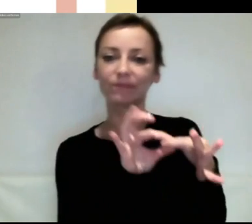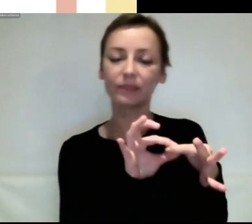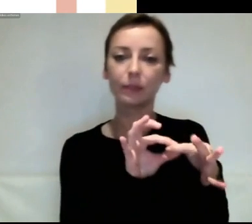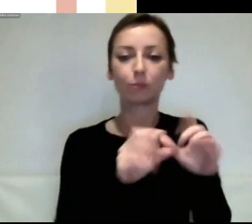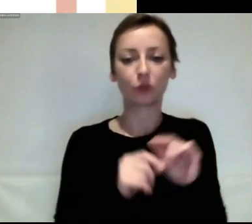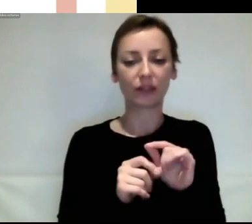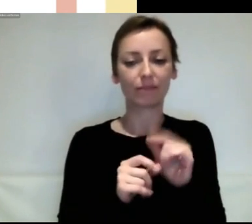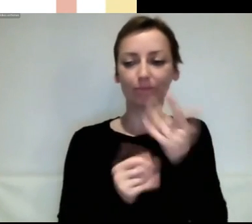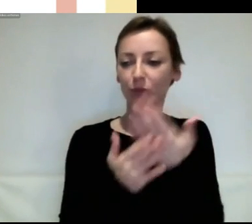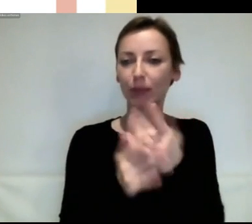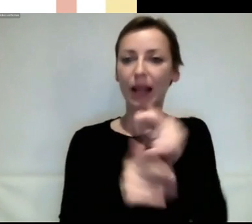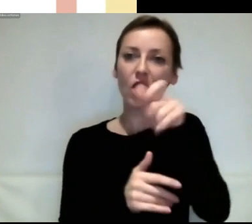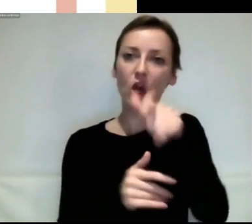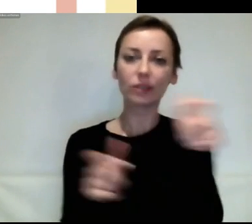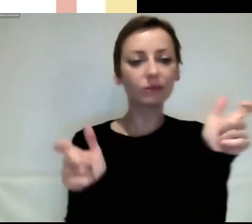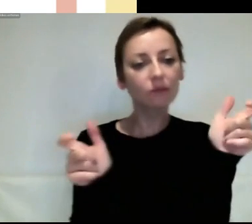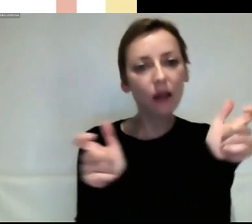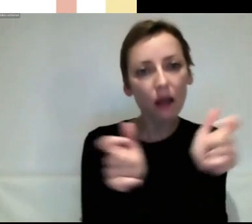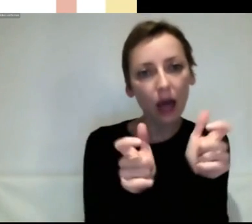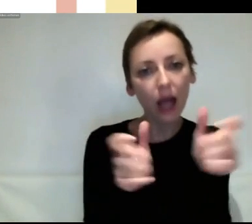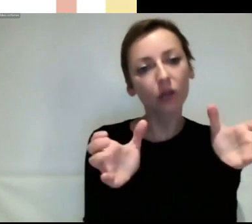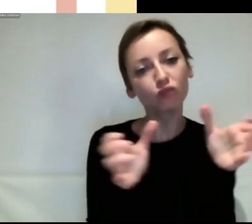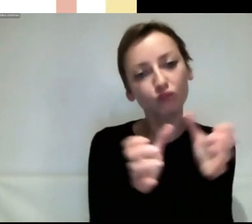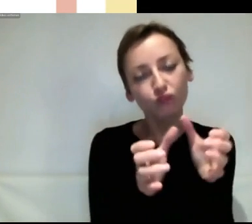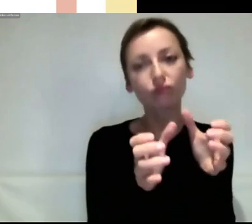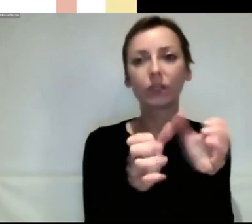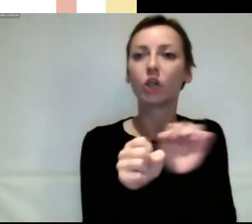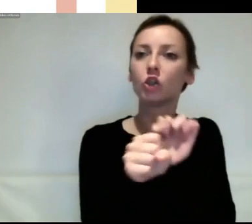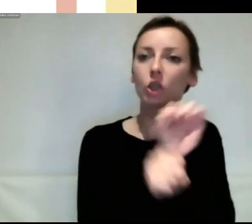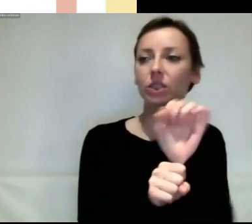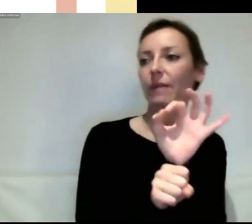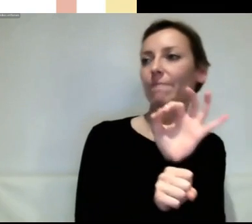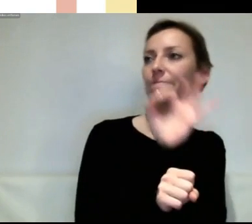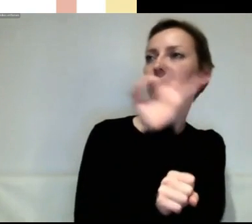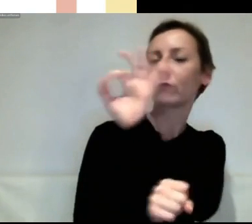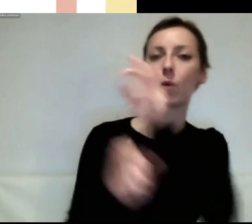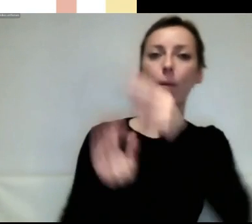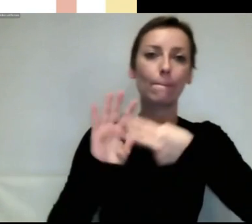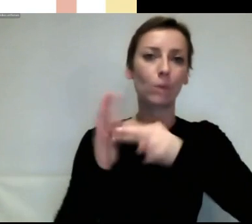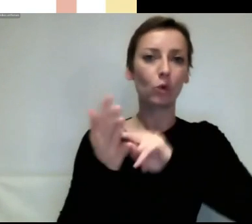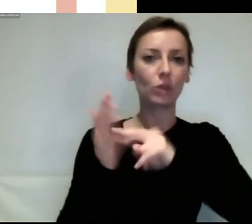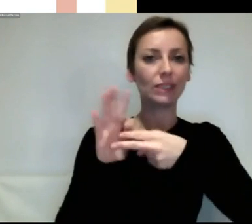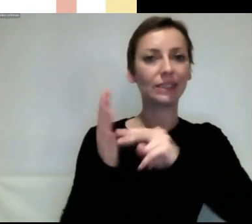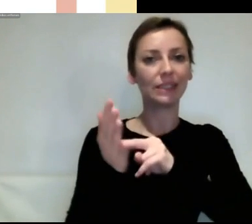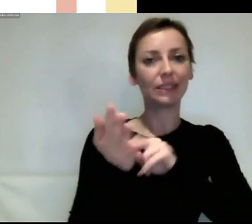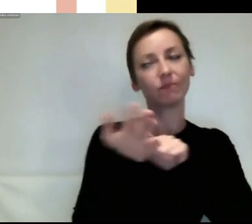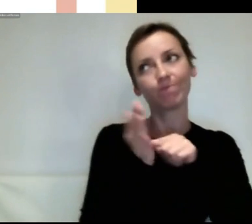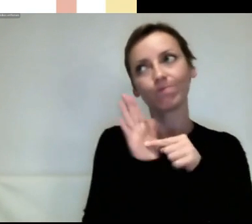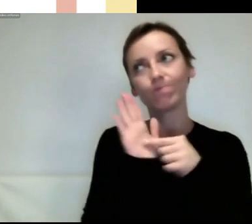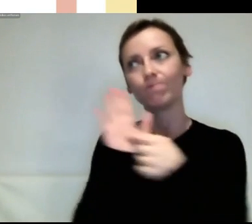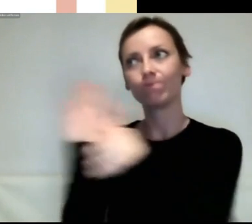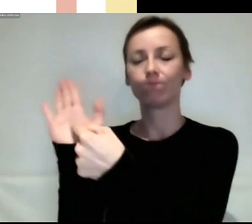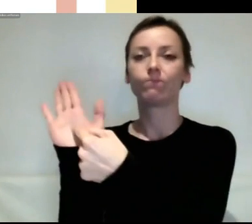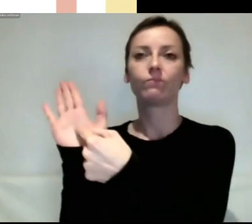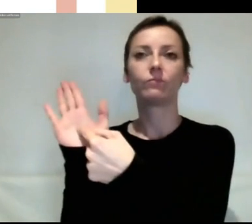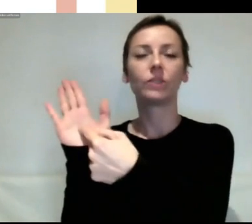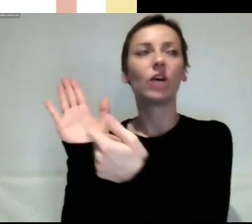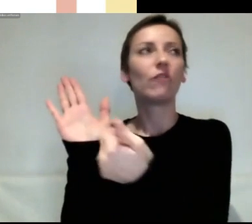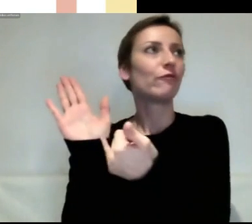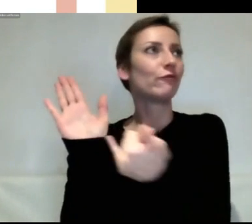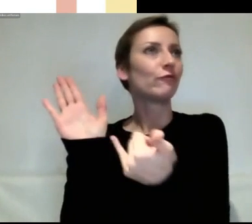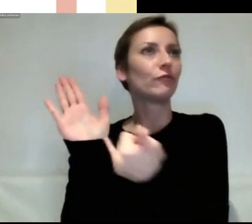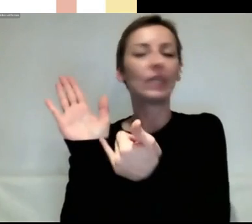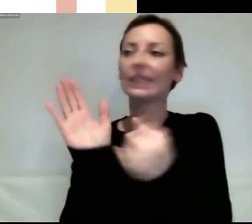an die Politik, dass hier wirklich dann, das ist ja auch wie ein Geschenk, dass man sagt, hier, das ist eine Stichprobe aus der